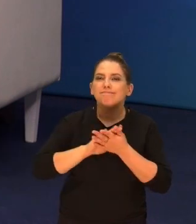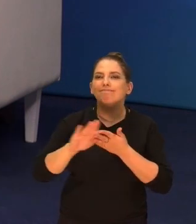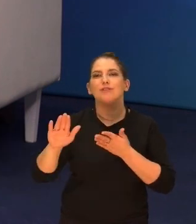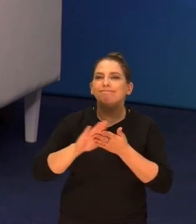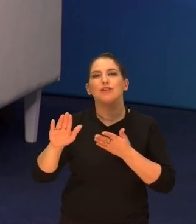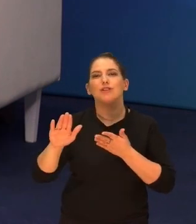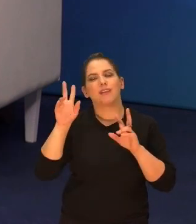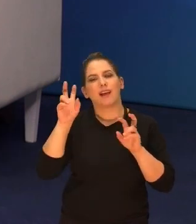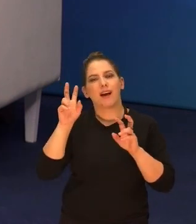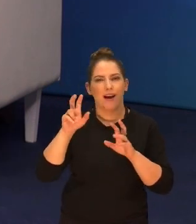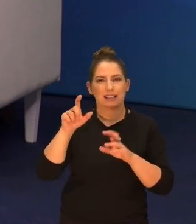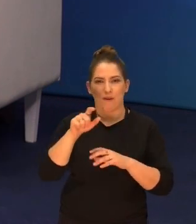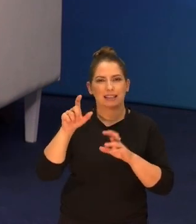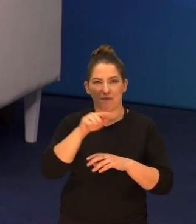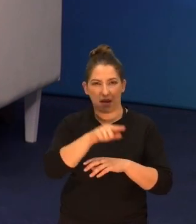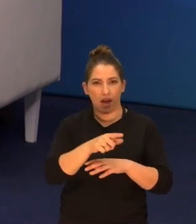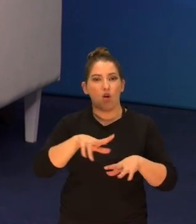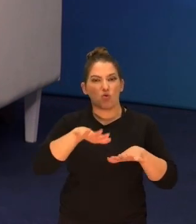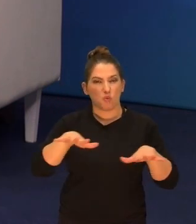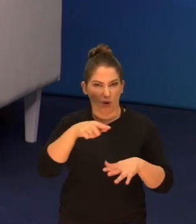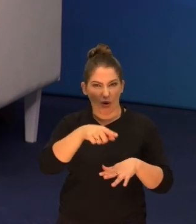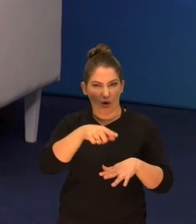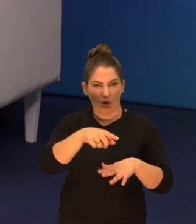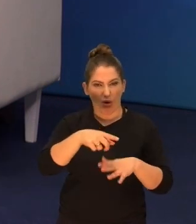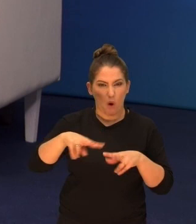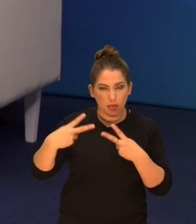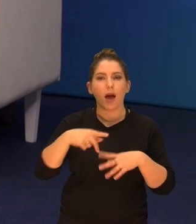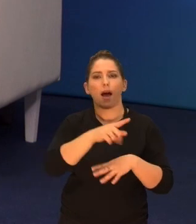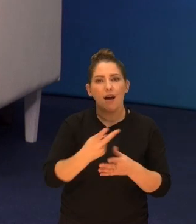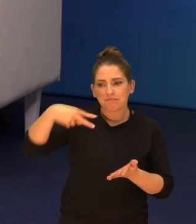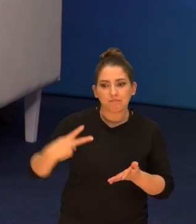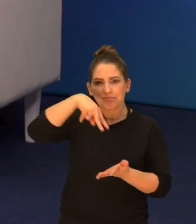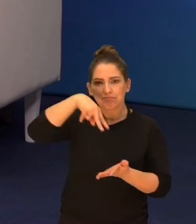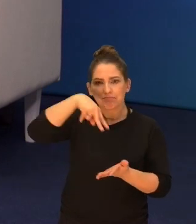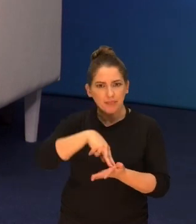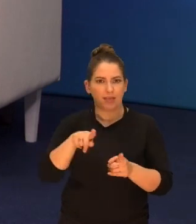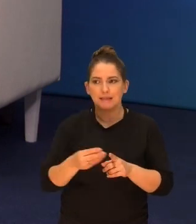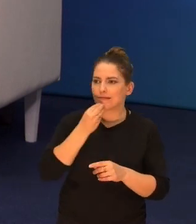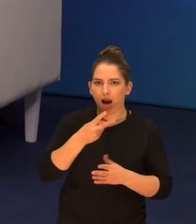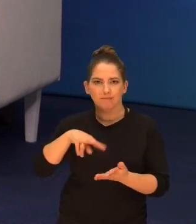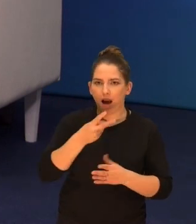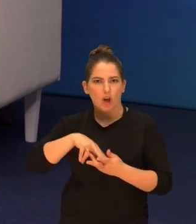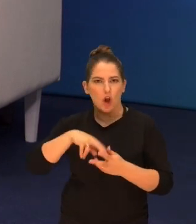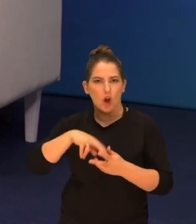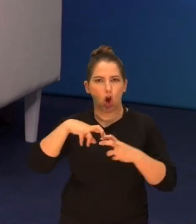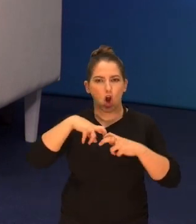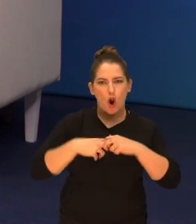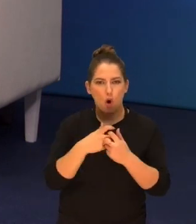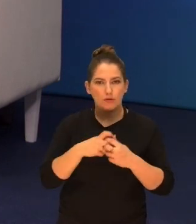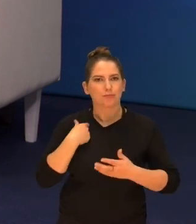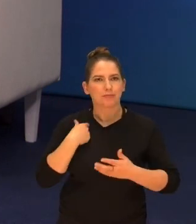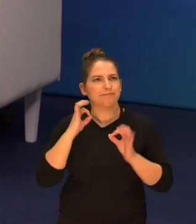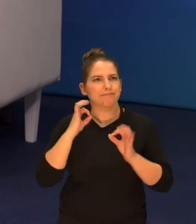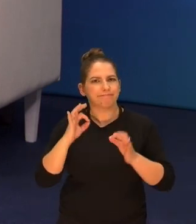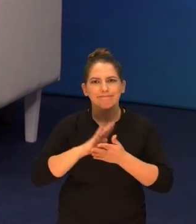Dużo siedzisz online, online, ok, wstań co jakiś czas, napij się, zjedz, rozprostuj kości, dbaj o to, aby było to w miarę